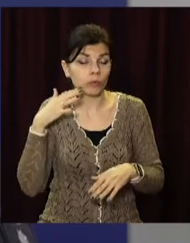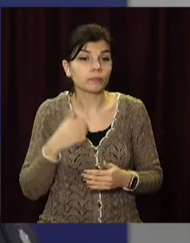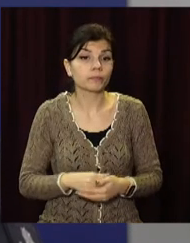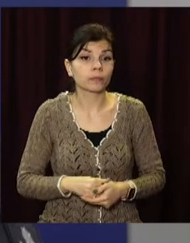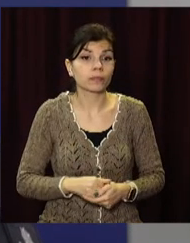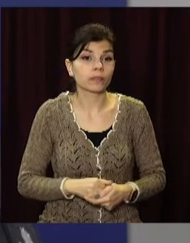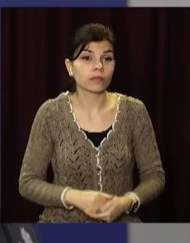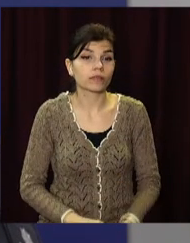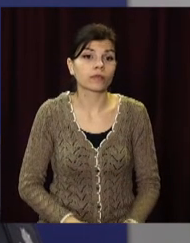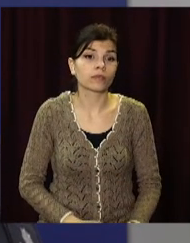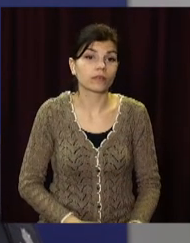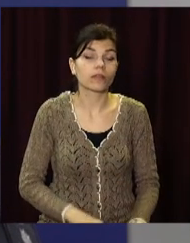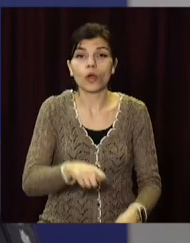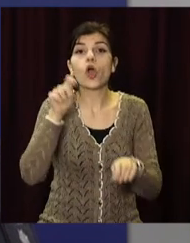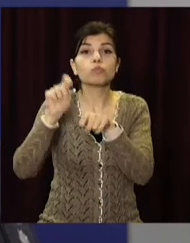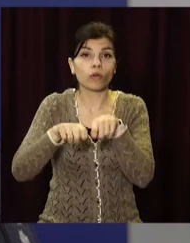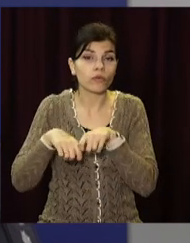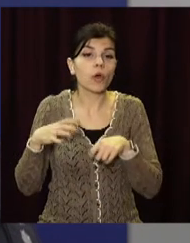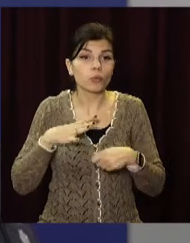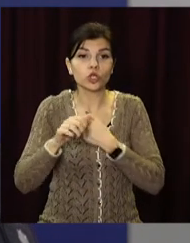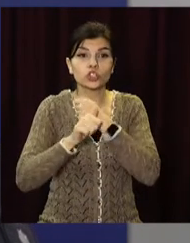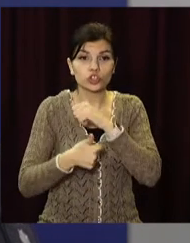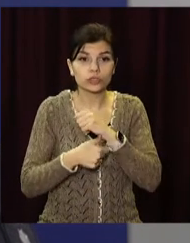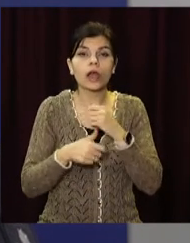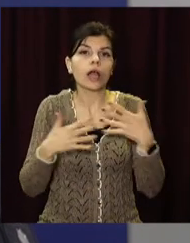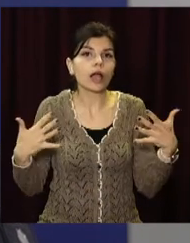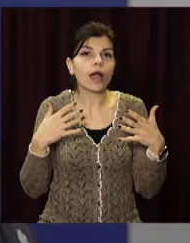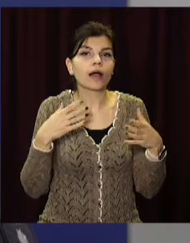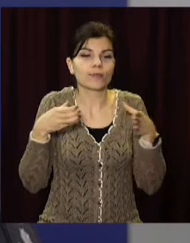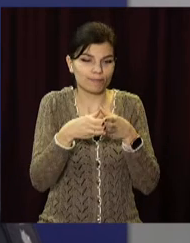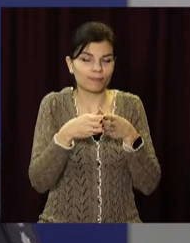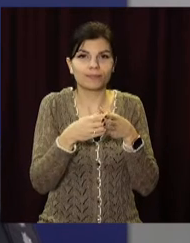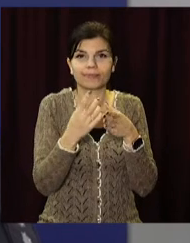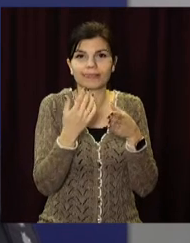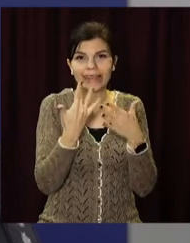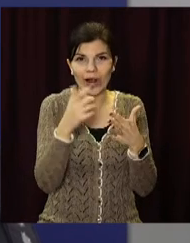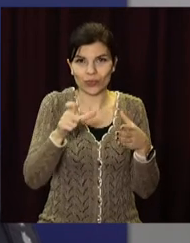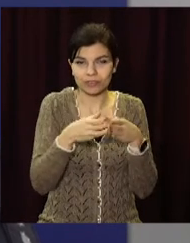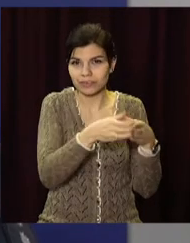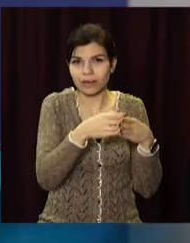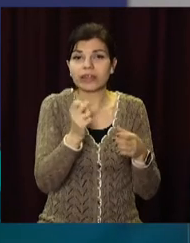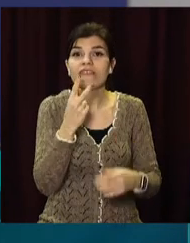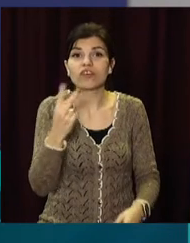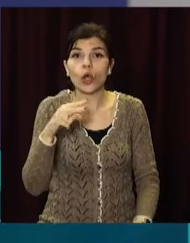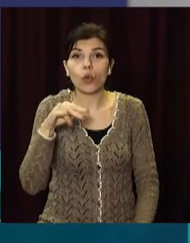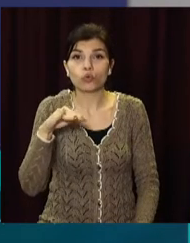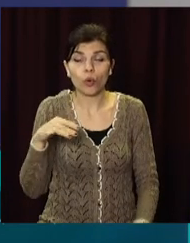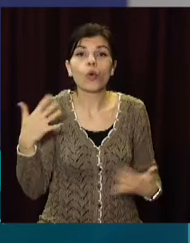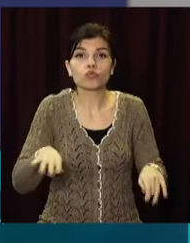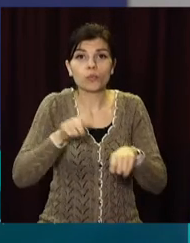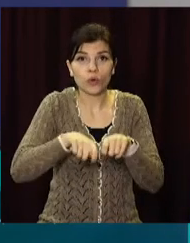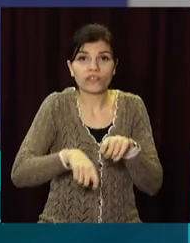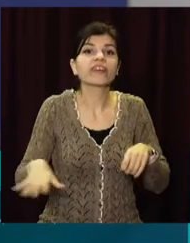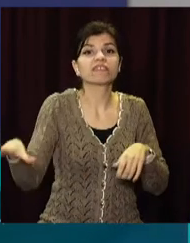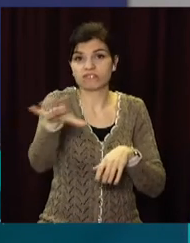даних закладів було створено 16 мобільних груп, які станом на 22 лютого вже перевірено